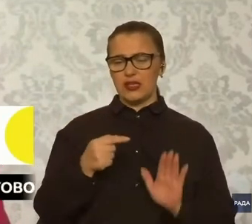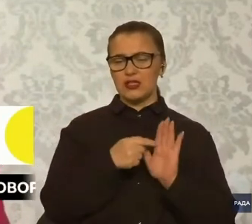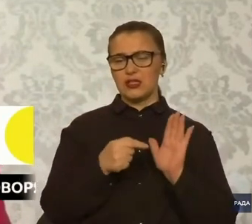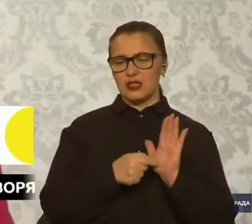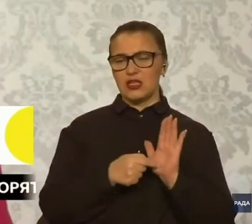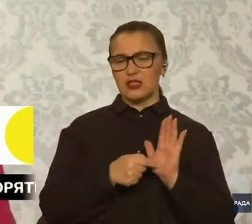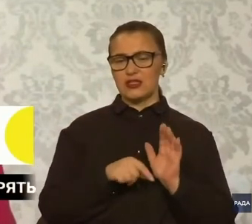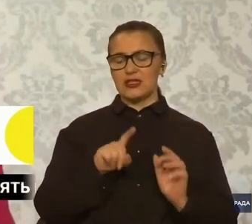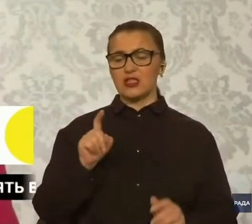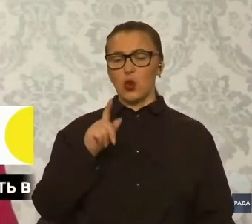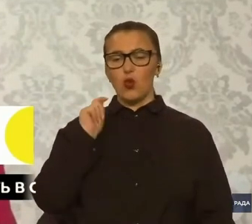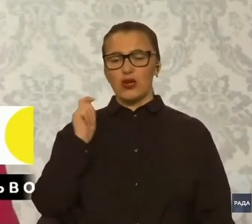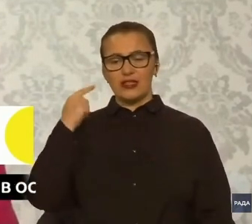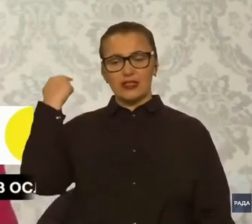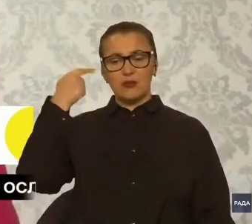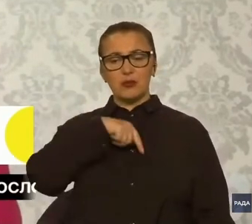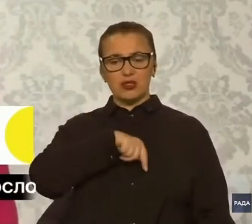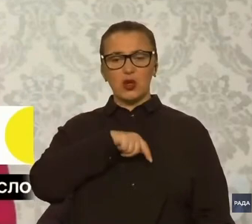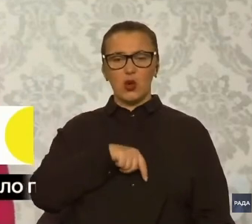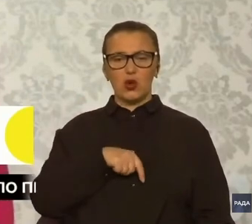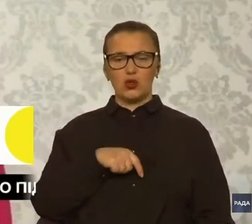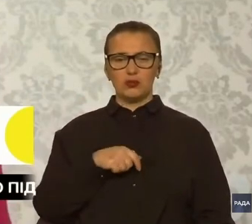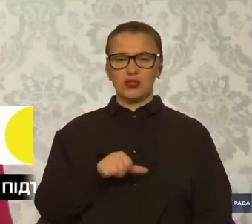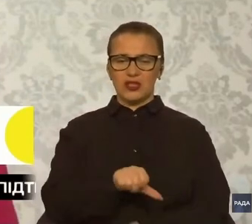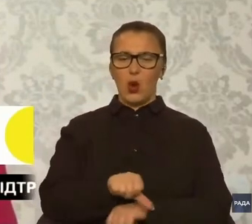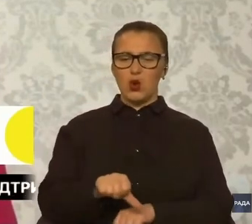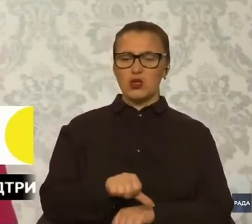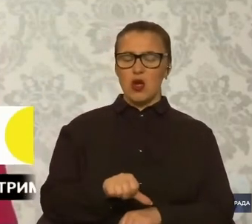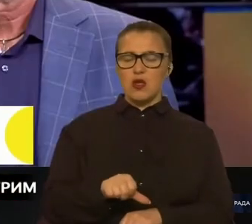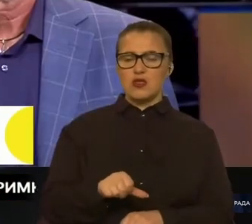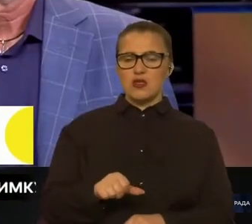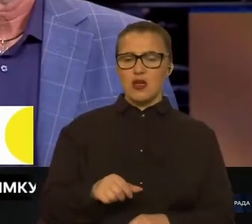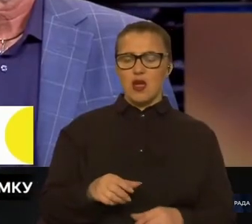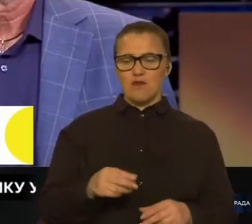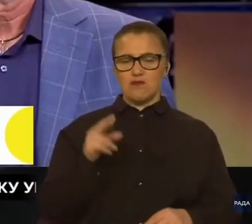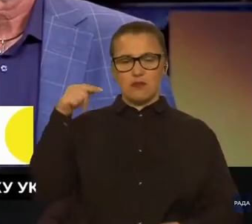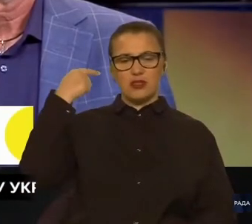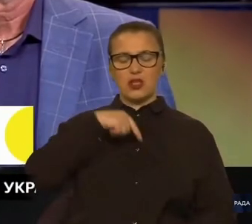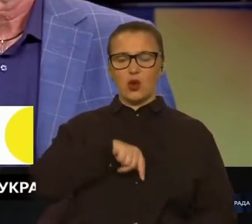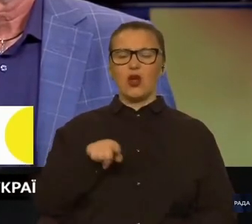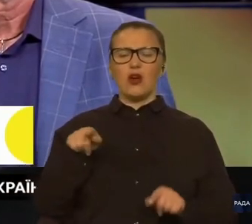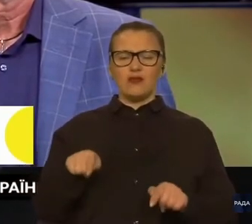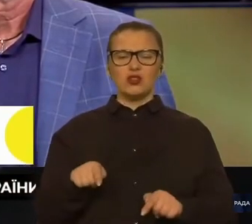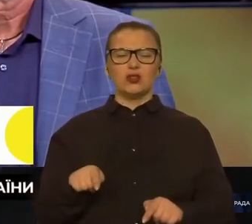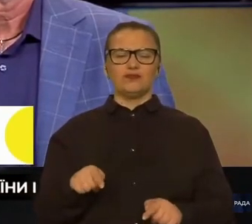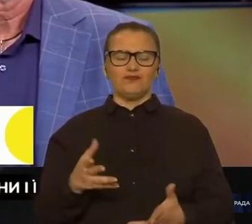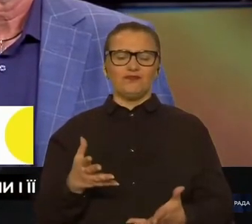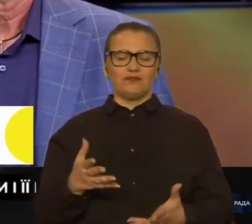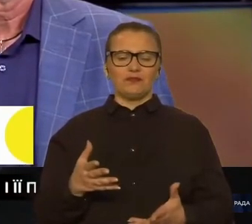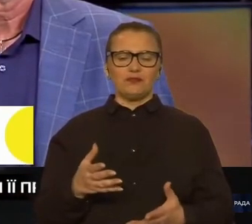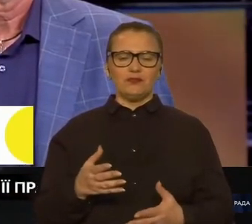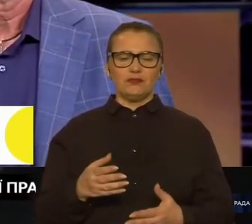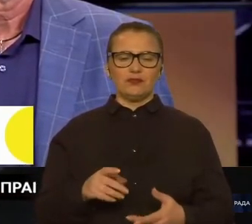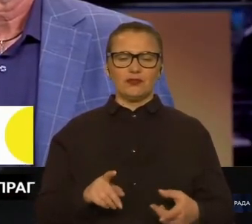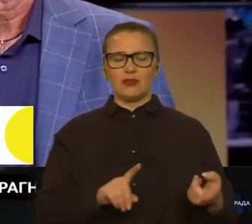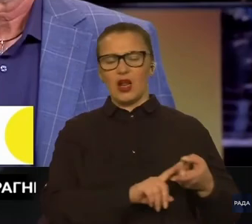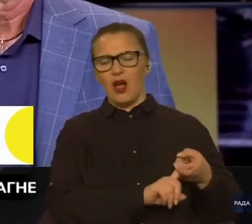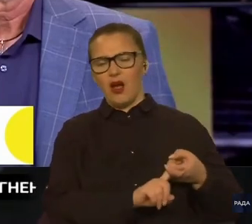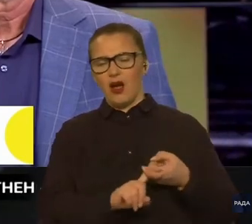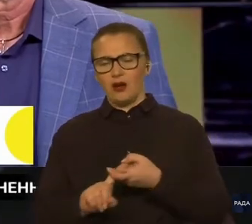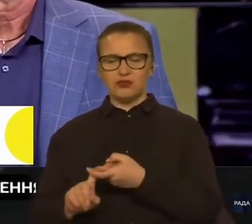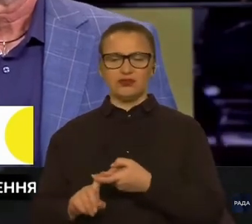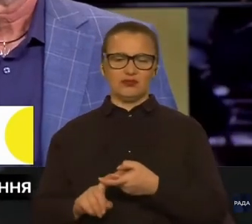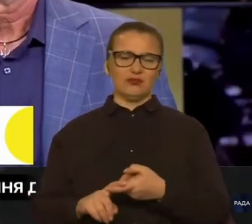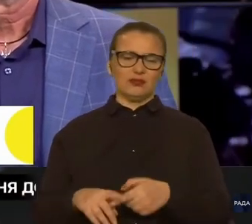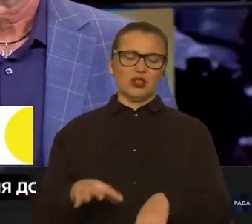колеги, він зводиться в першу чергу до тілесної роботи, до повернення собі контролю. Чому? Я приведу простий